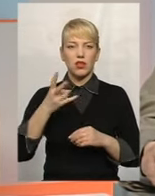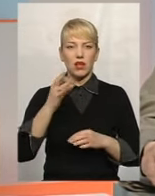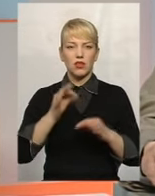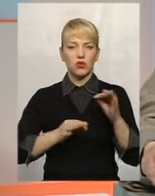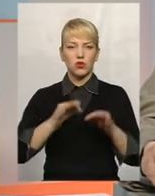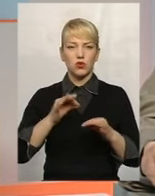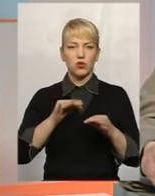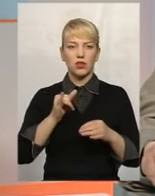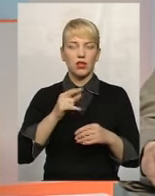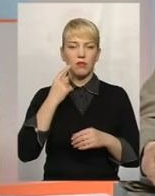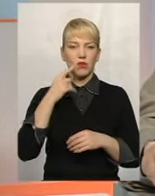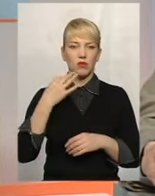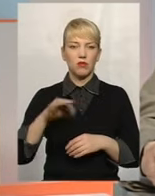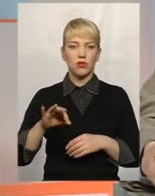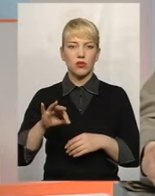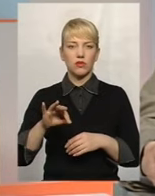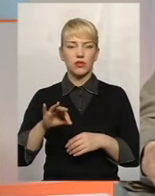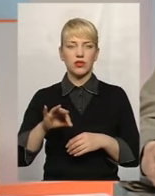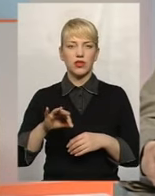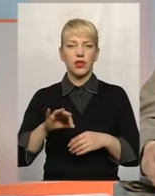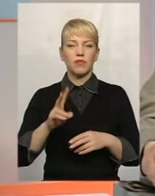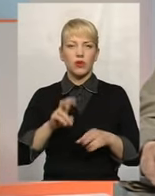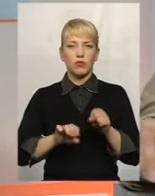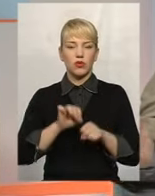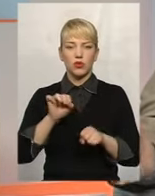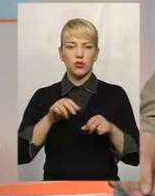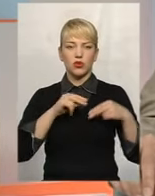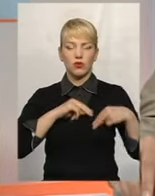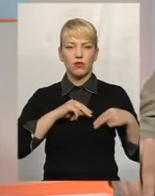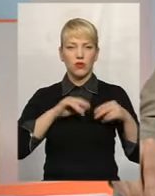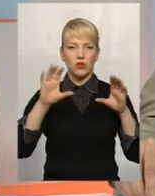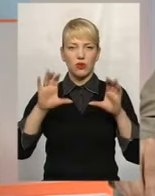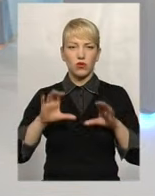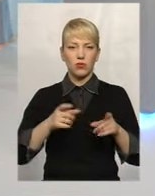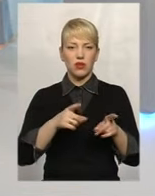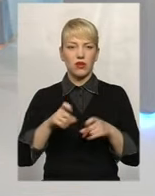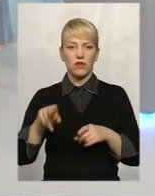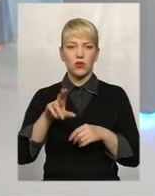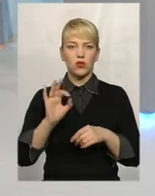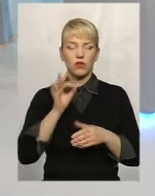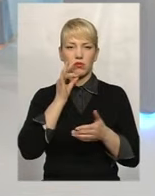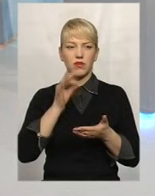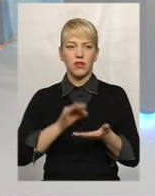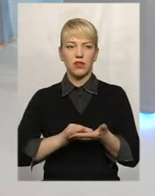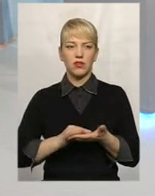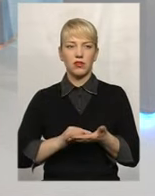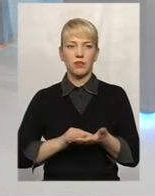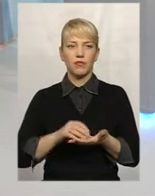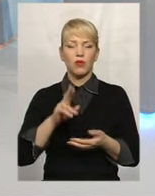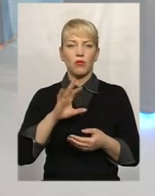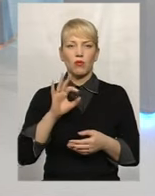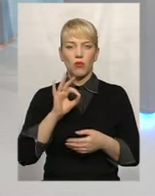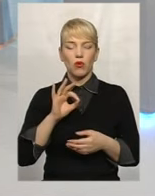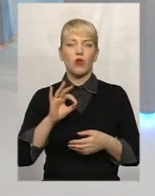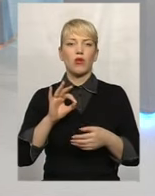недобросовісні порушники трудового законодавства притягувалися до відповідальності по адміністративному